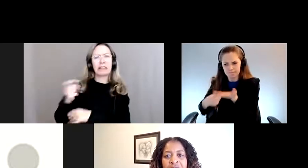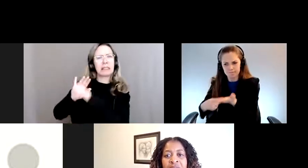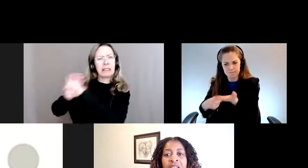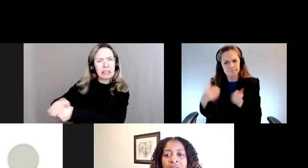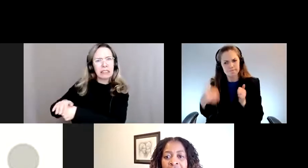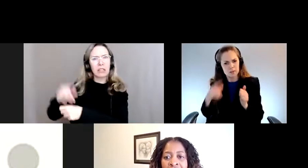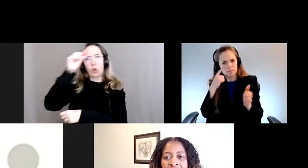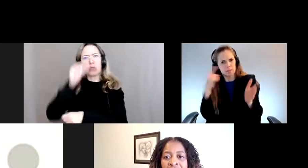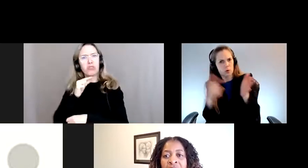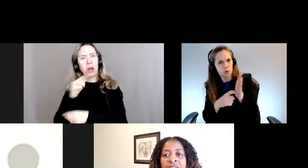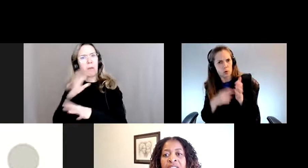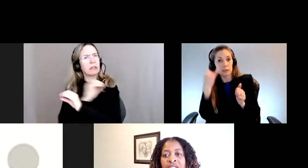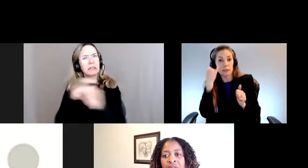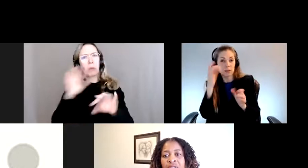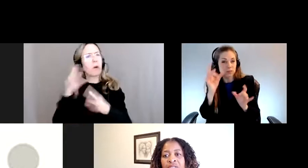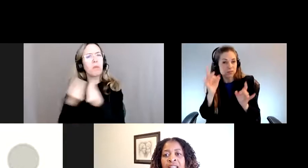fondée sur le genre au Canada.